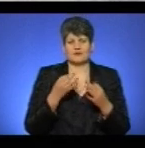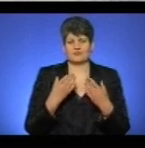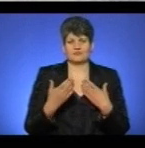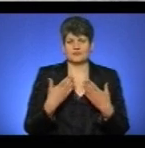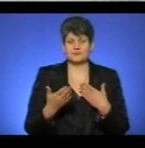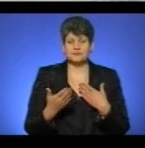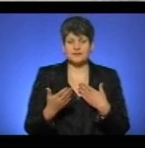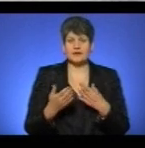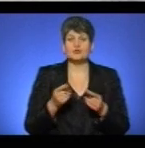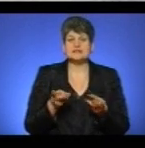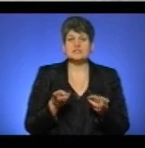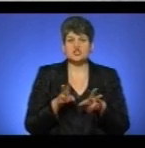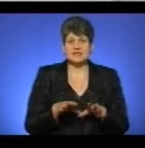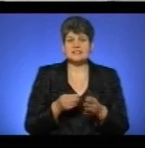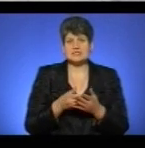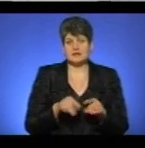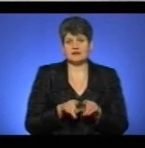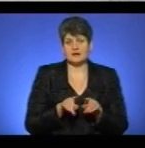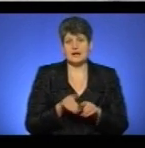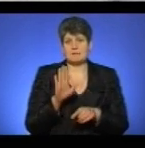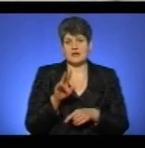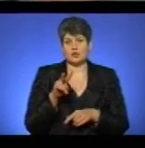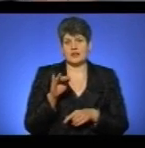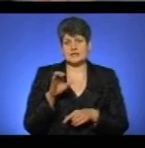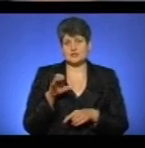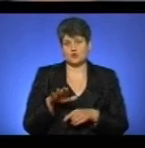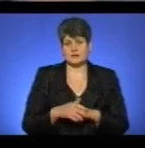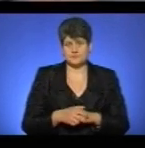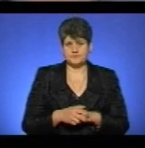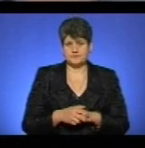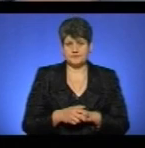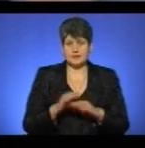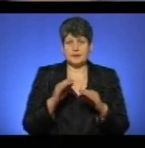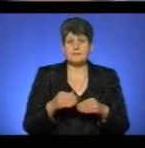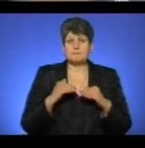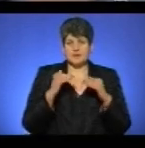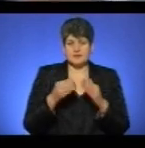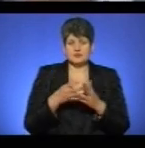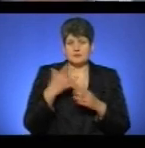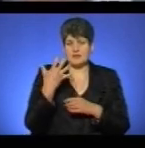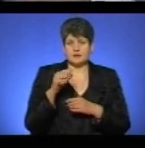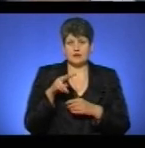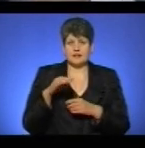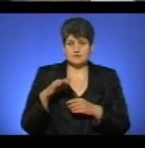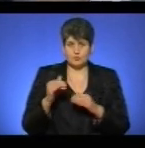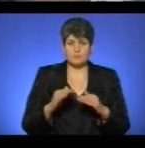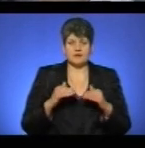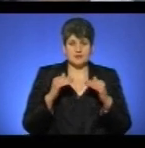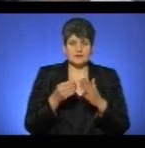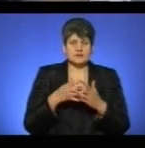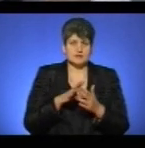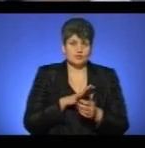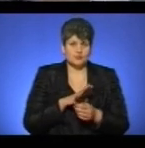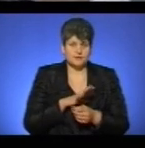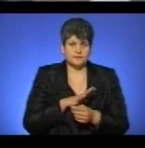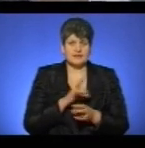У залишається ціна така, як з 5 листопада була підняти. Підняли ціну на 5 листопада, тому що відповідно піднялася ціна на